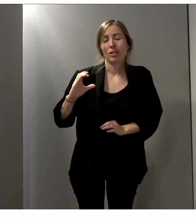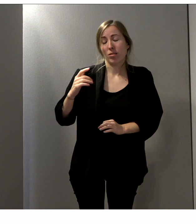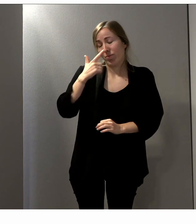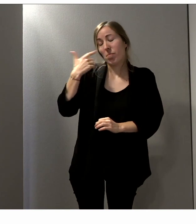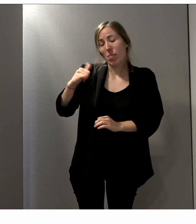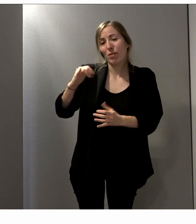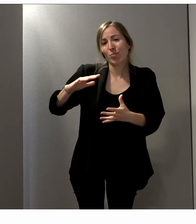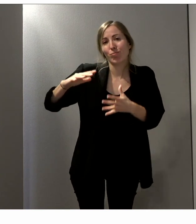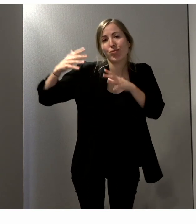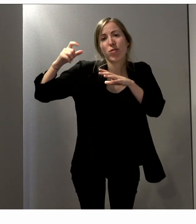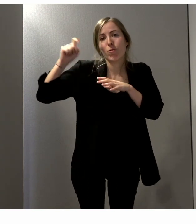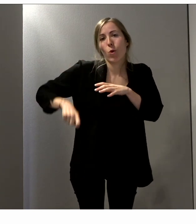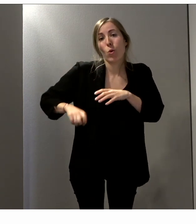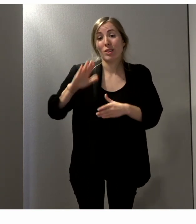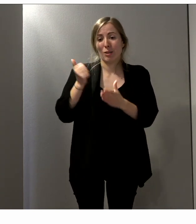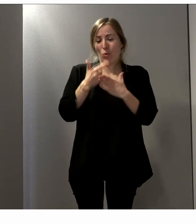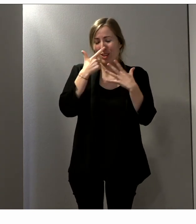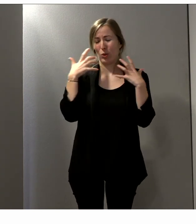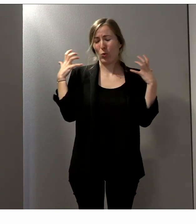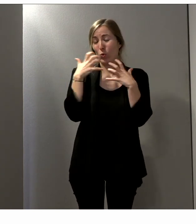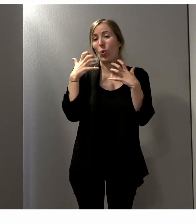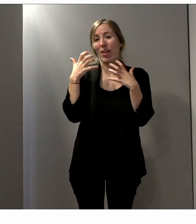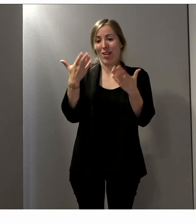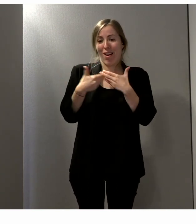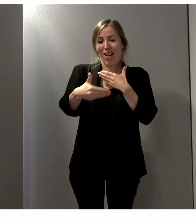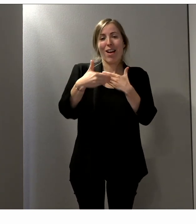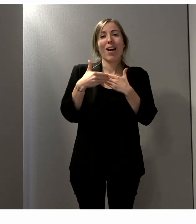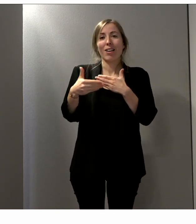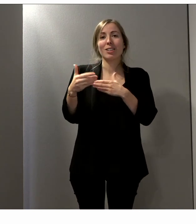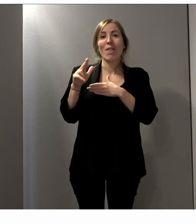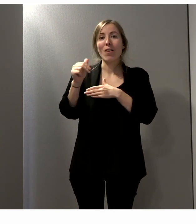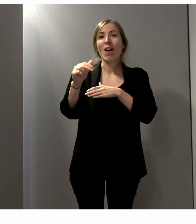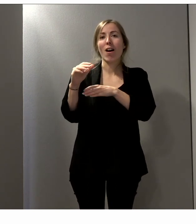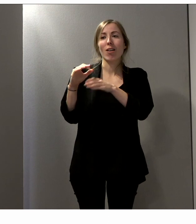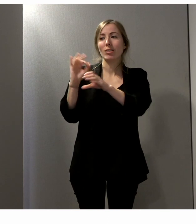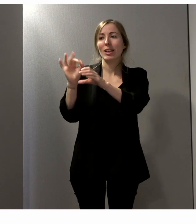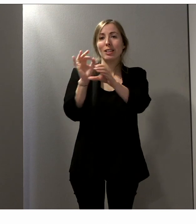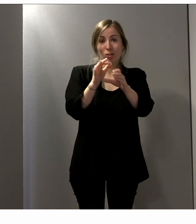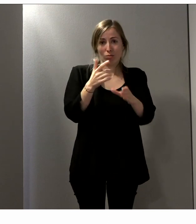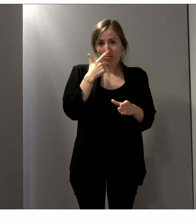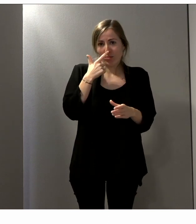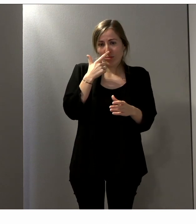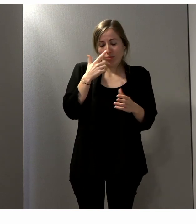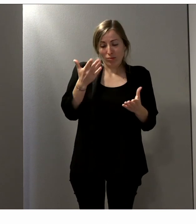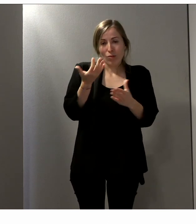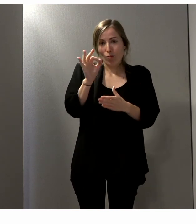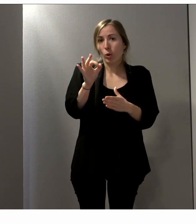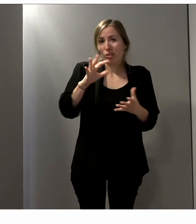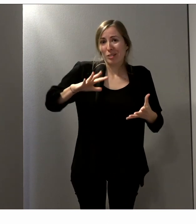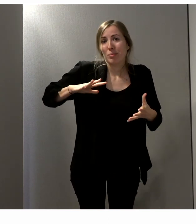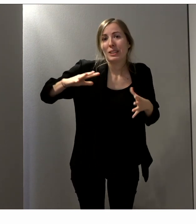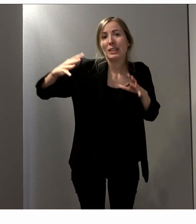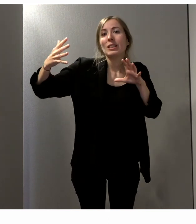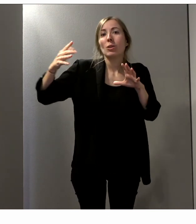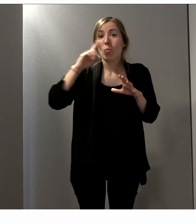que ces élections soient l'occasion d'améliorer nettement les choses à ce niveau-là, puisque en France, désormais, beaucoup